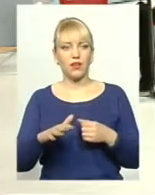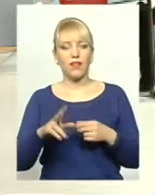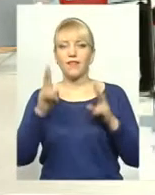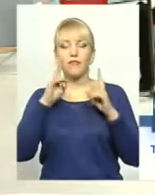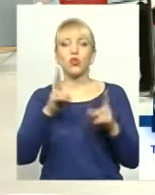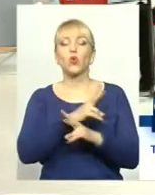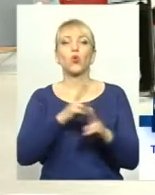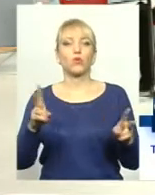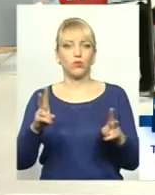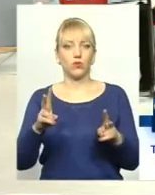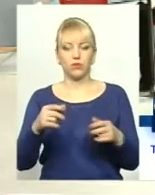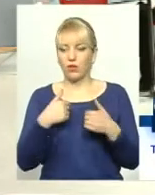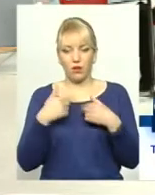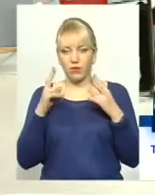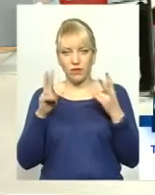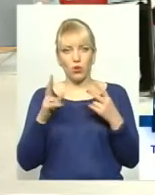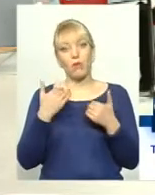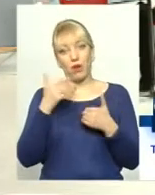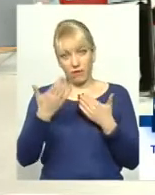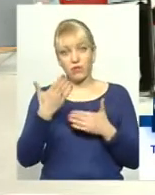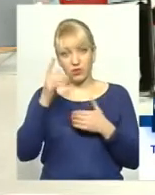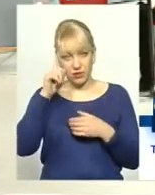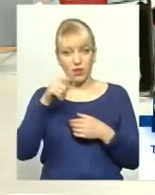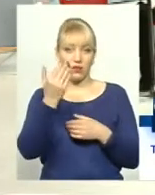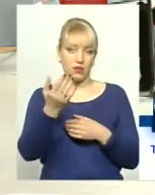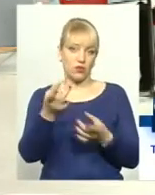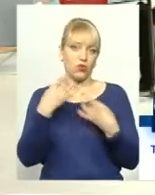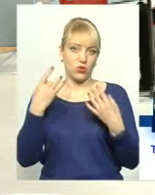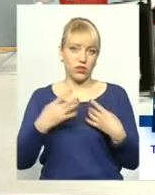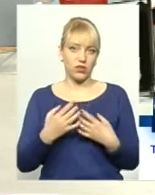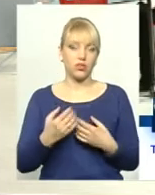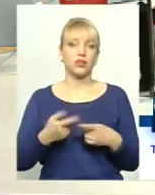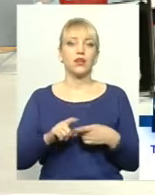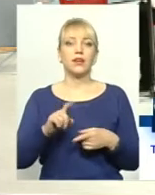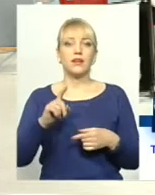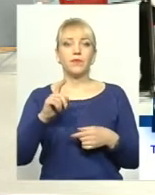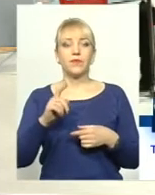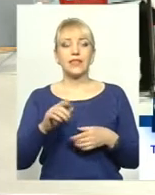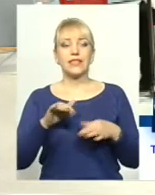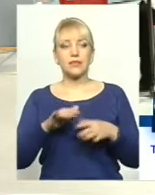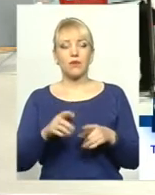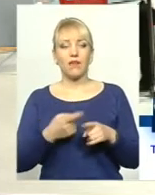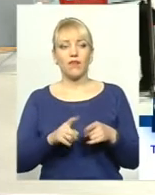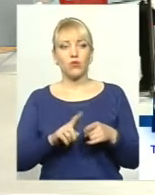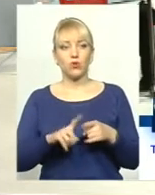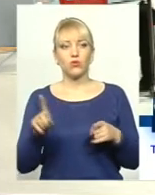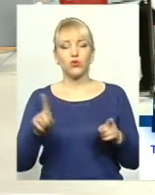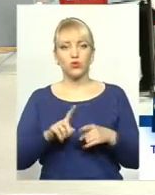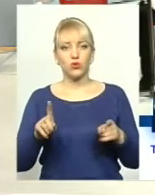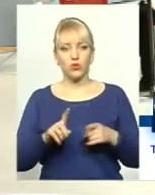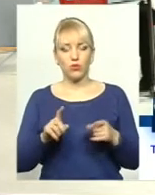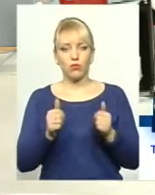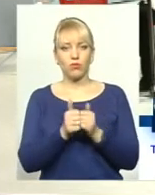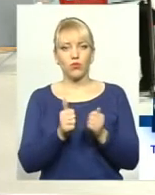Ну, невідомих, якщо ви знаєте, скажіть нам. Ну, справа в тому, що поряд знаходиться